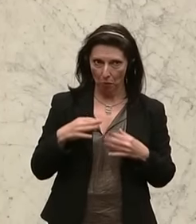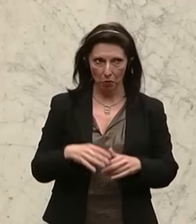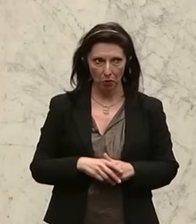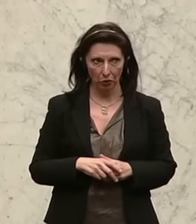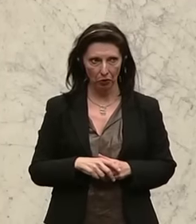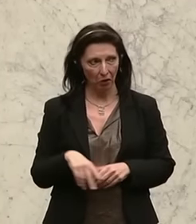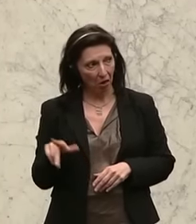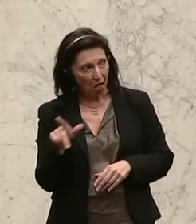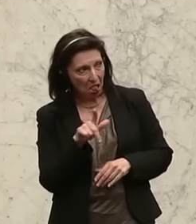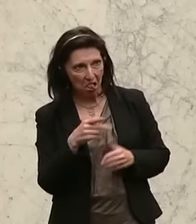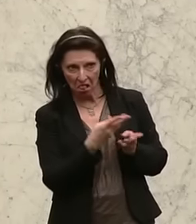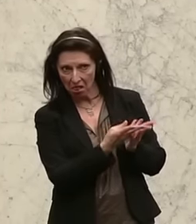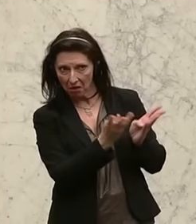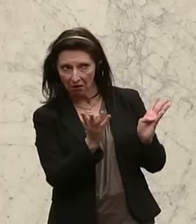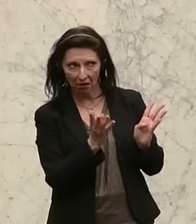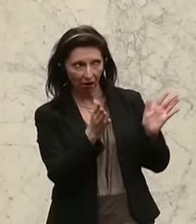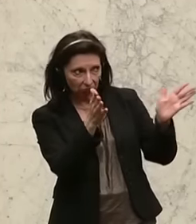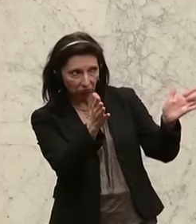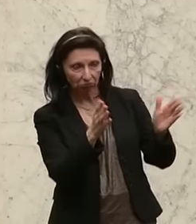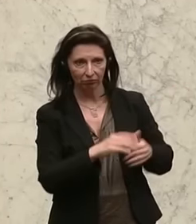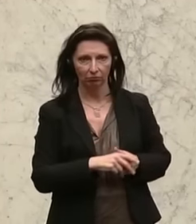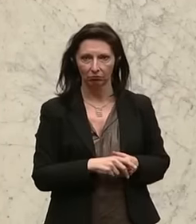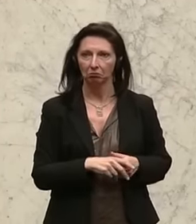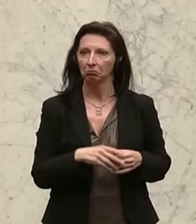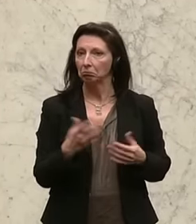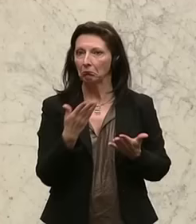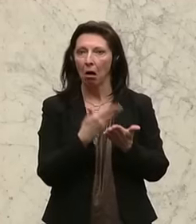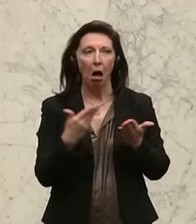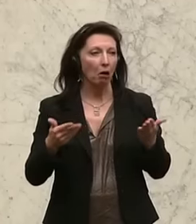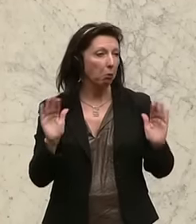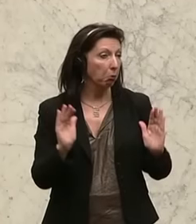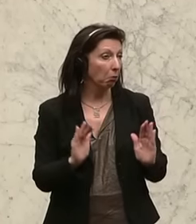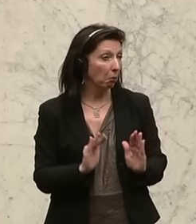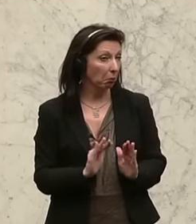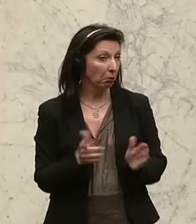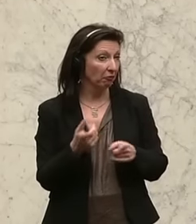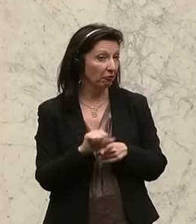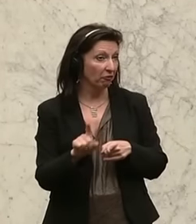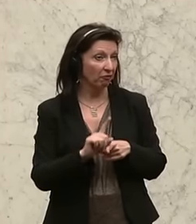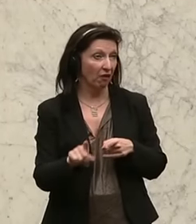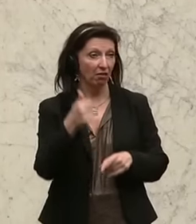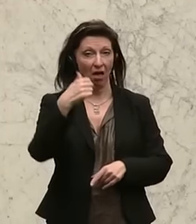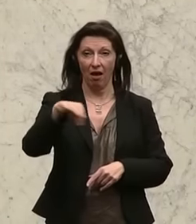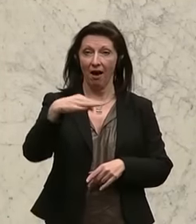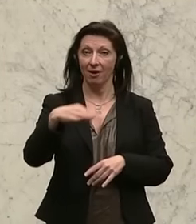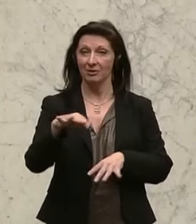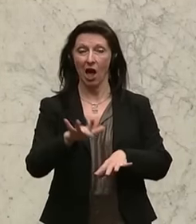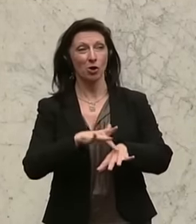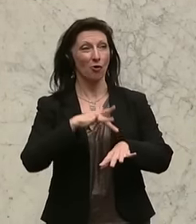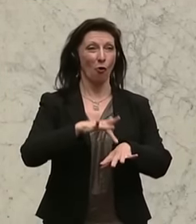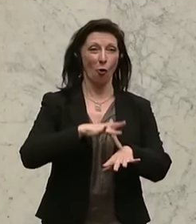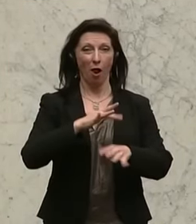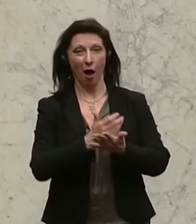linken Hälfte des Plenarsaals die Argumente ausgehen und Sie nur mehr mit Emotionen arbeiten können, wie Sie sich schwer tun,